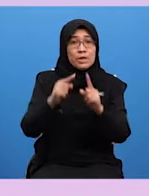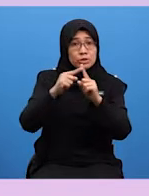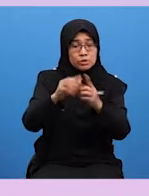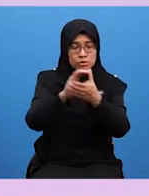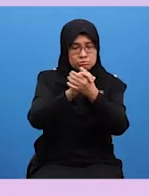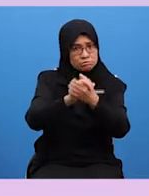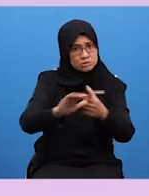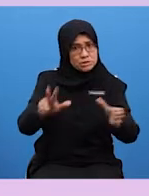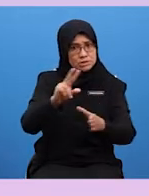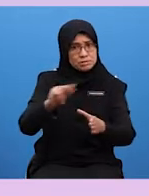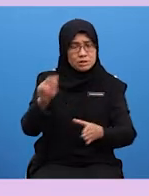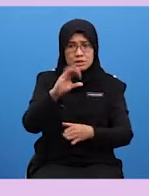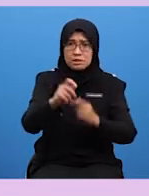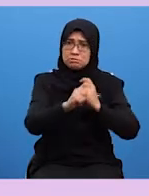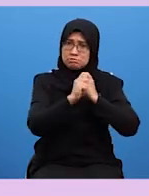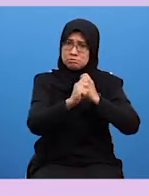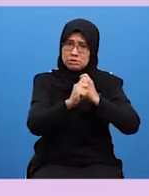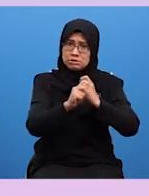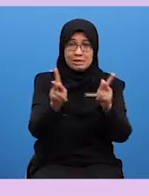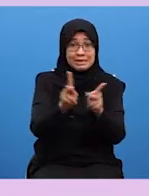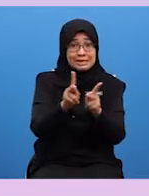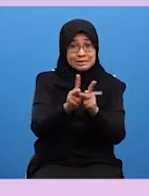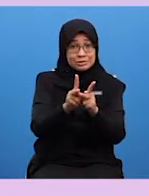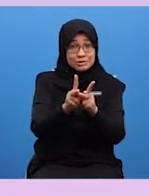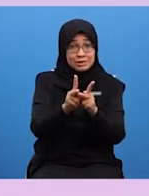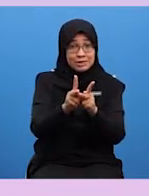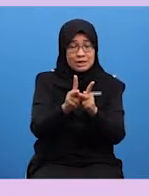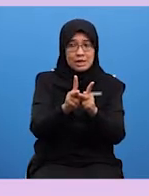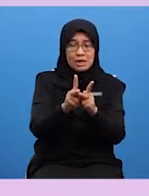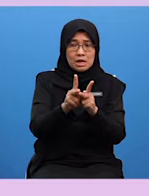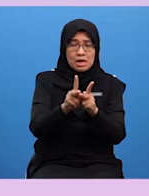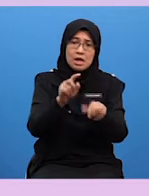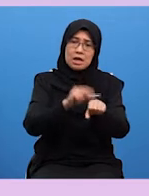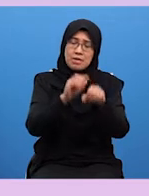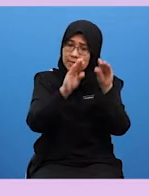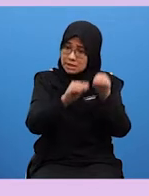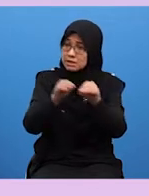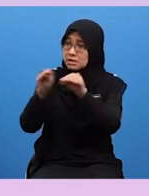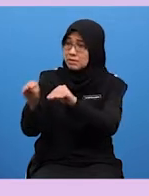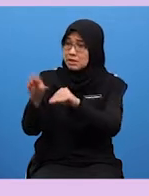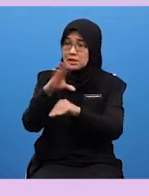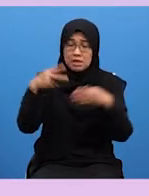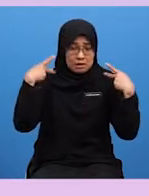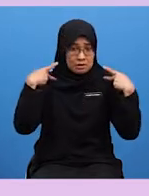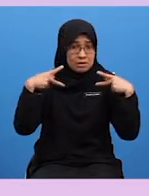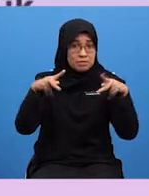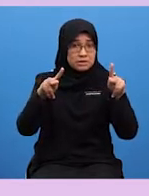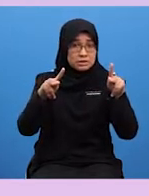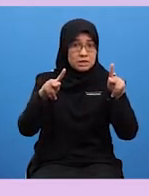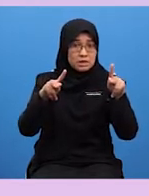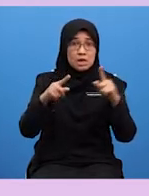tujuan keselamatan dan ketahanan kasut capal berkenaan ketika proses pemindahan dan pemasaran Ketiga,